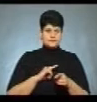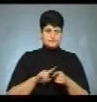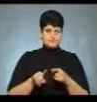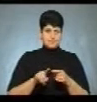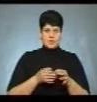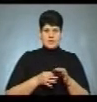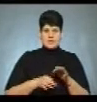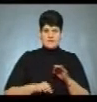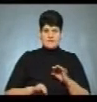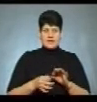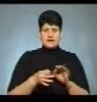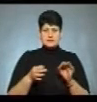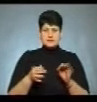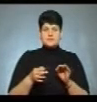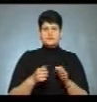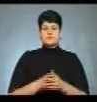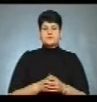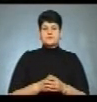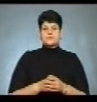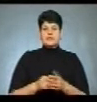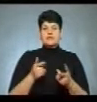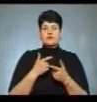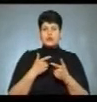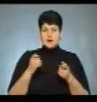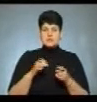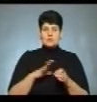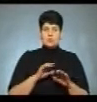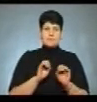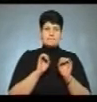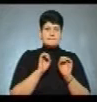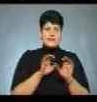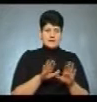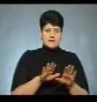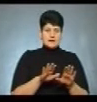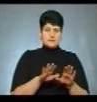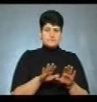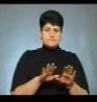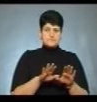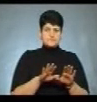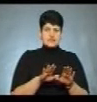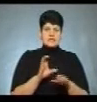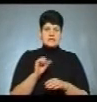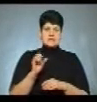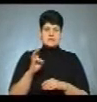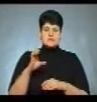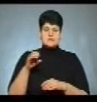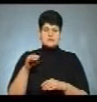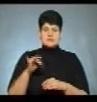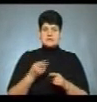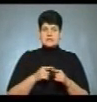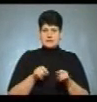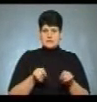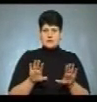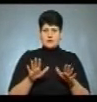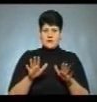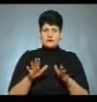ротовірусної етіології. Інформація була передана в санстанцію. На даний момент в